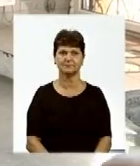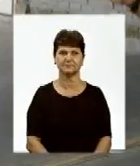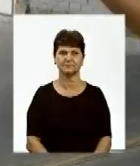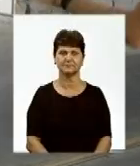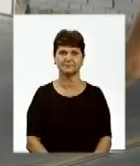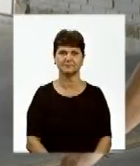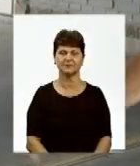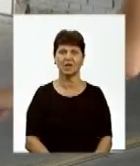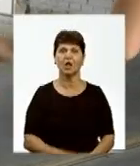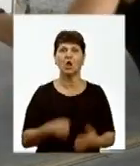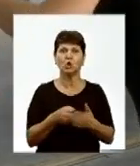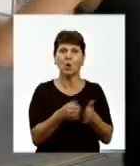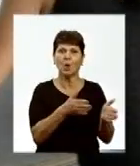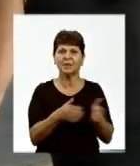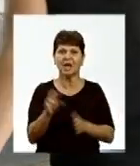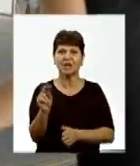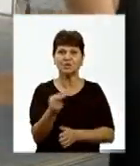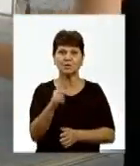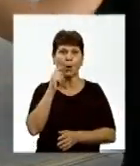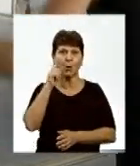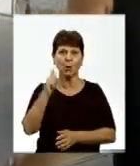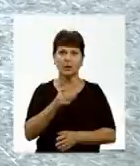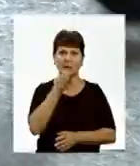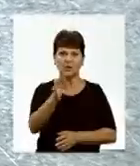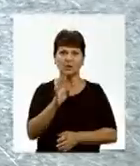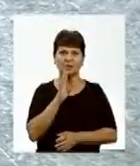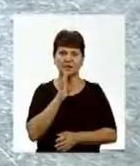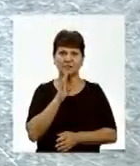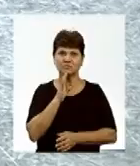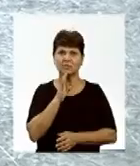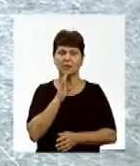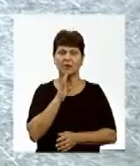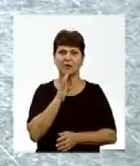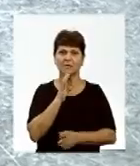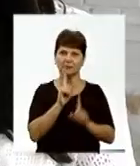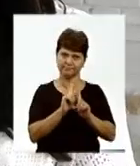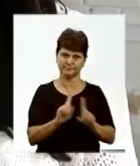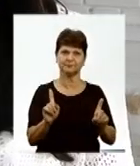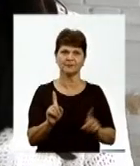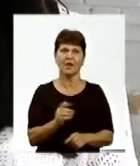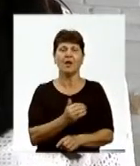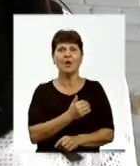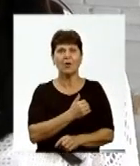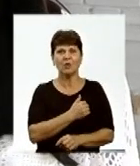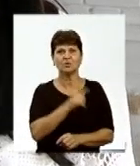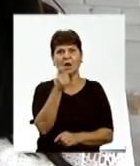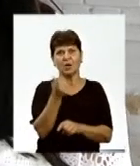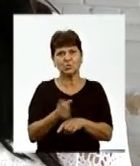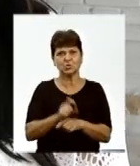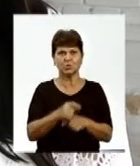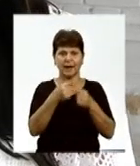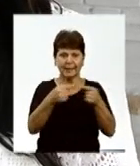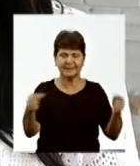До підготовки до чемпіонату України, кажуть дівчата, підійшли креативно. Хоча ми дуже різні за своїми